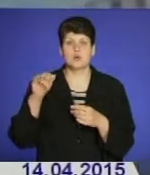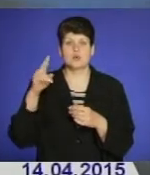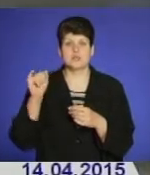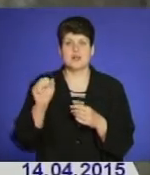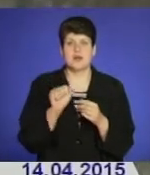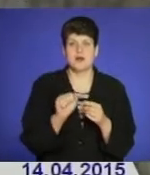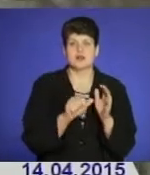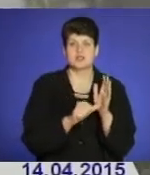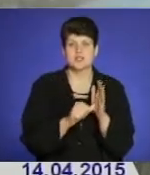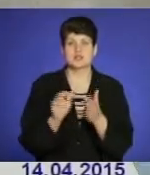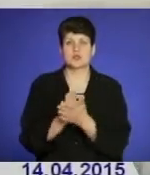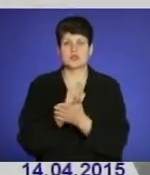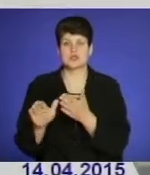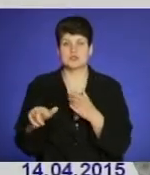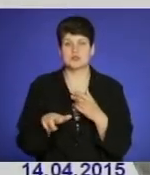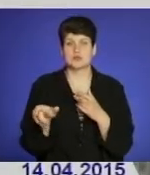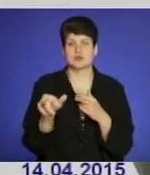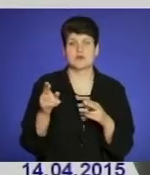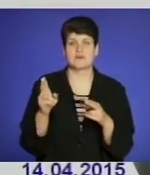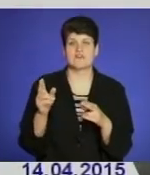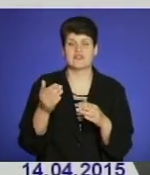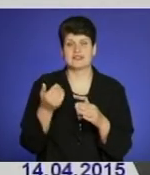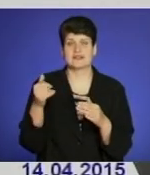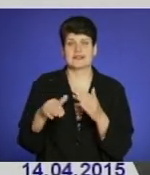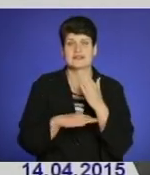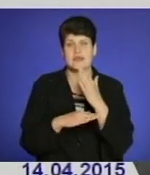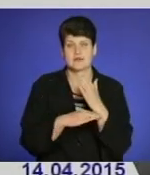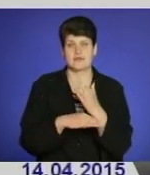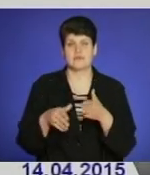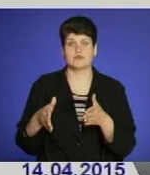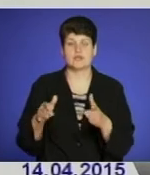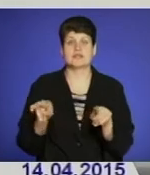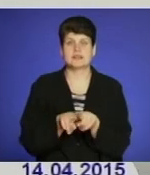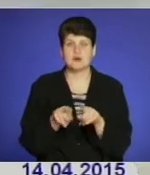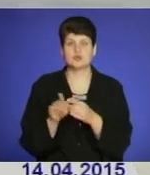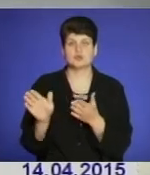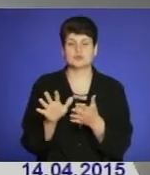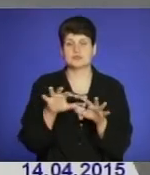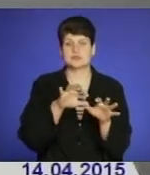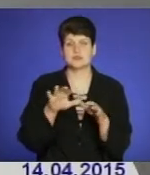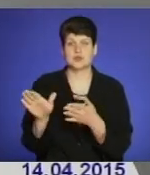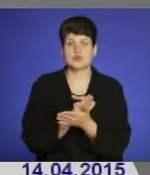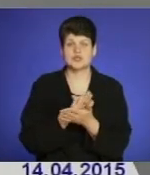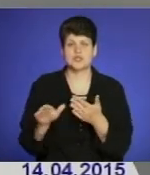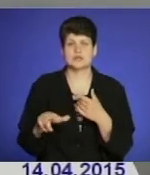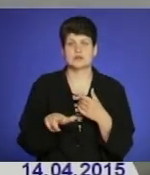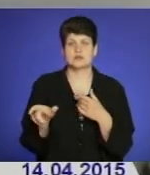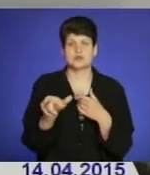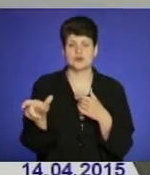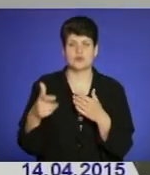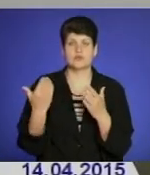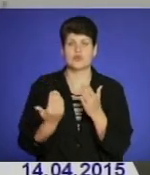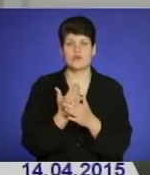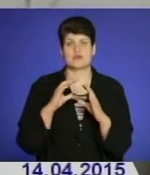розчистили проїжджу частину від дерева у дворі. Також розчистили проїжджу частину на вулиці Новий Світ від двох дерев та